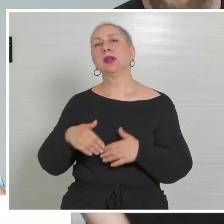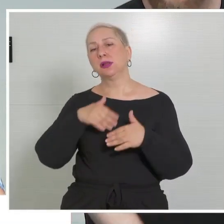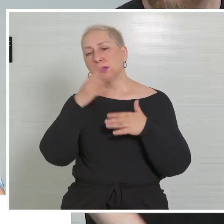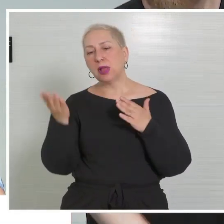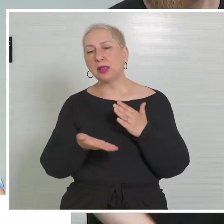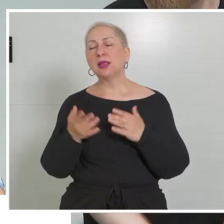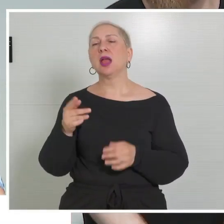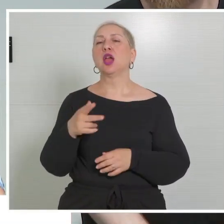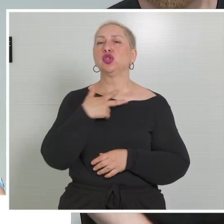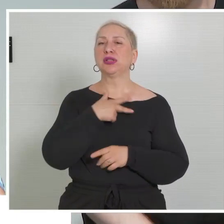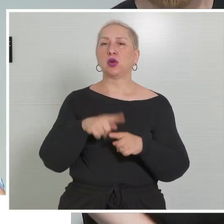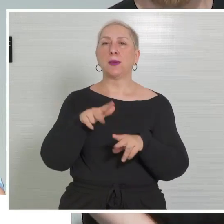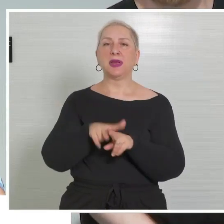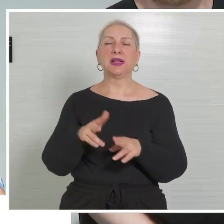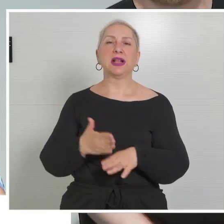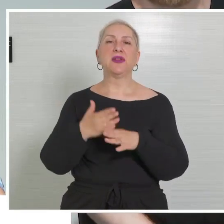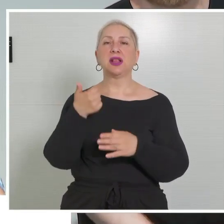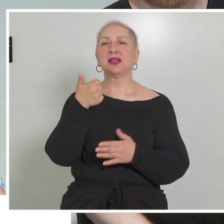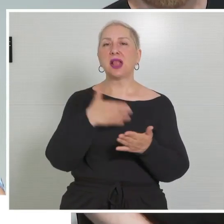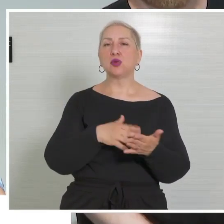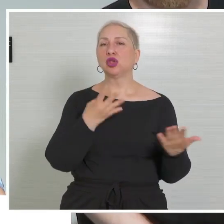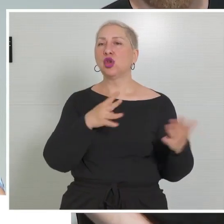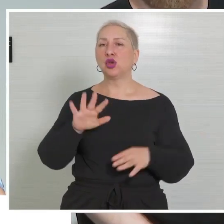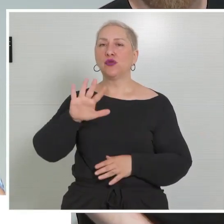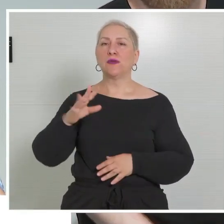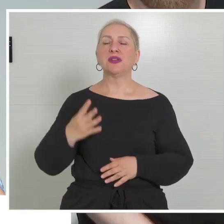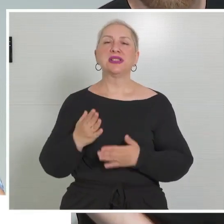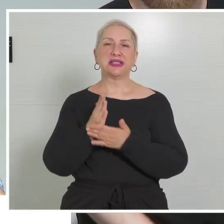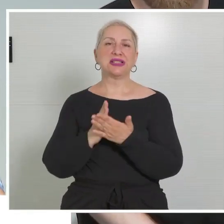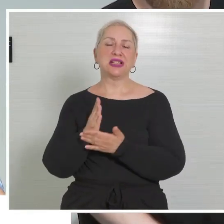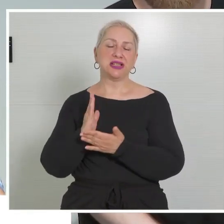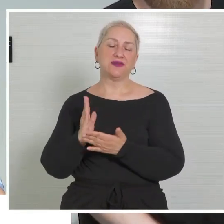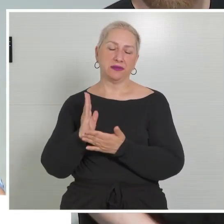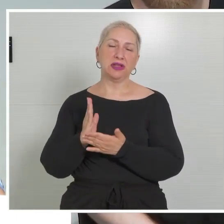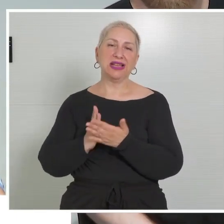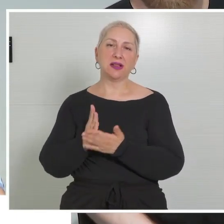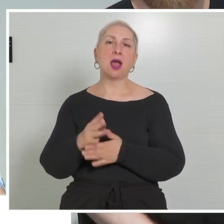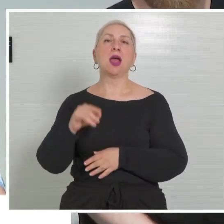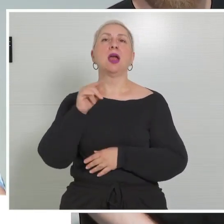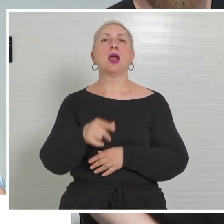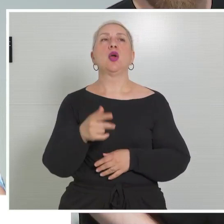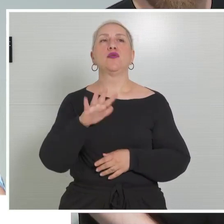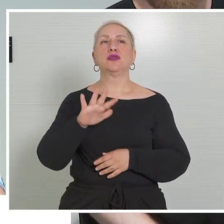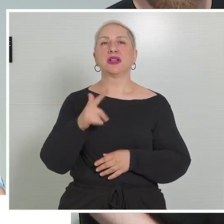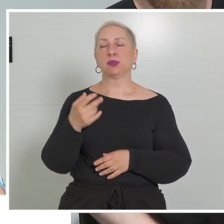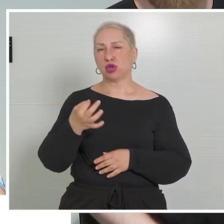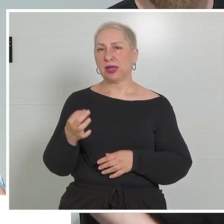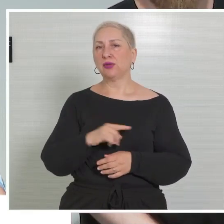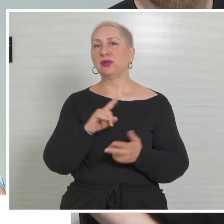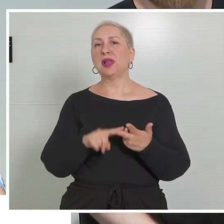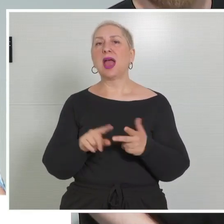Behindertenhilfe mit 1.945 Zivildienern. Das entspricht 25 Prozent auf Platz 3. Die